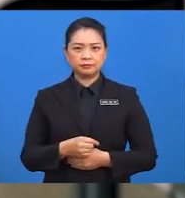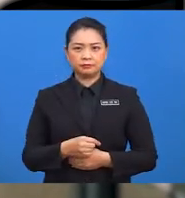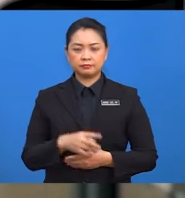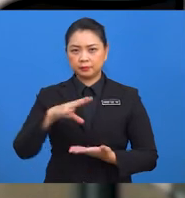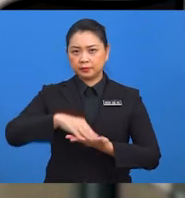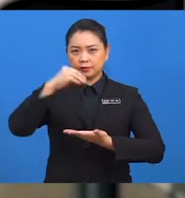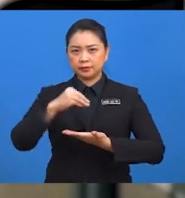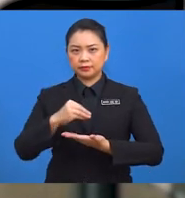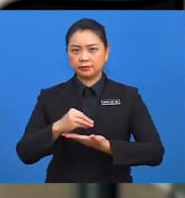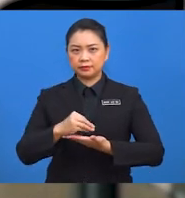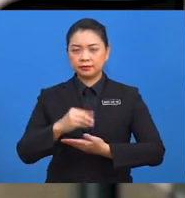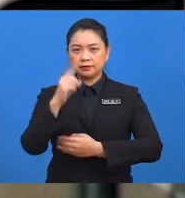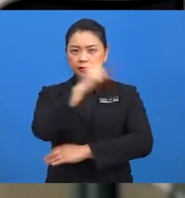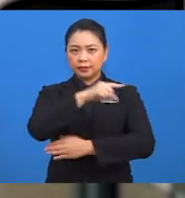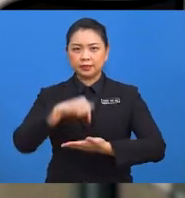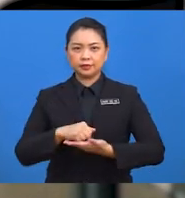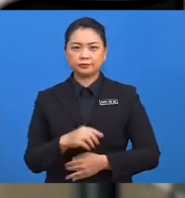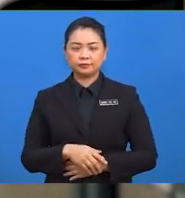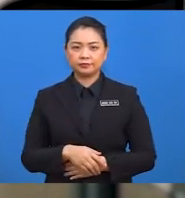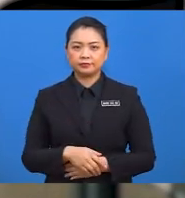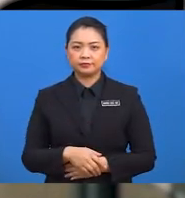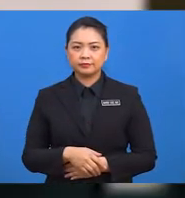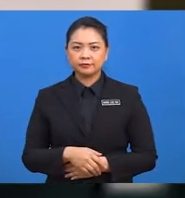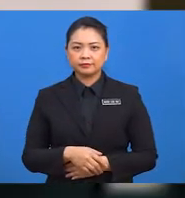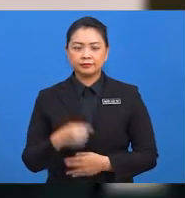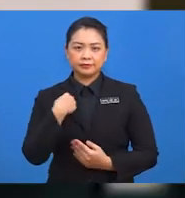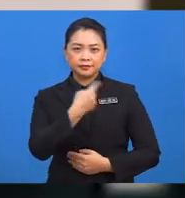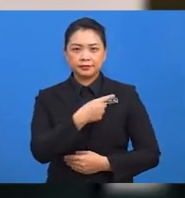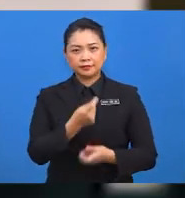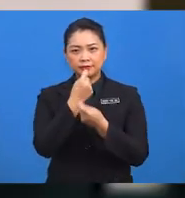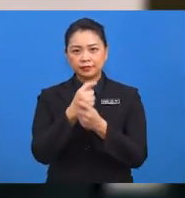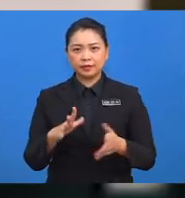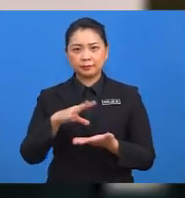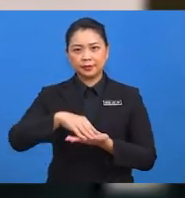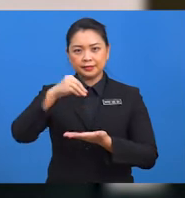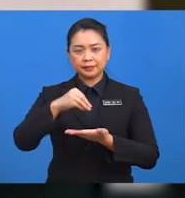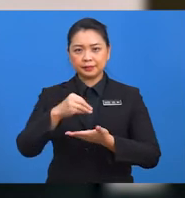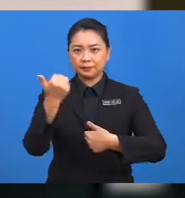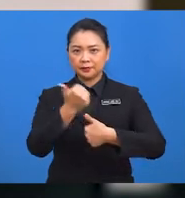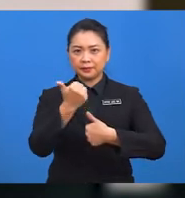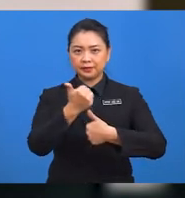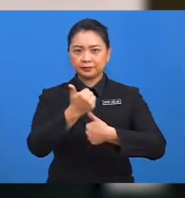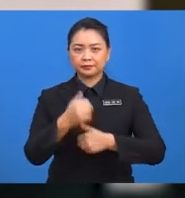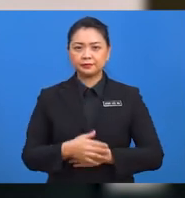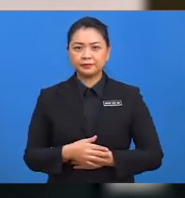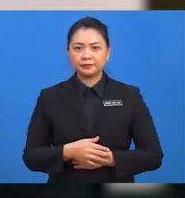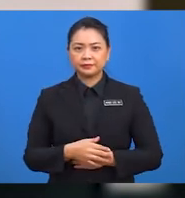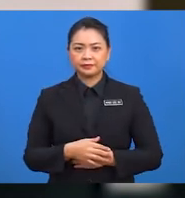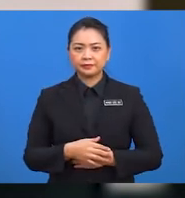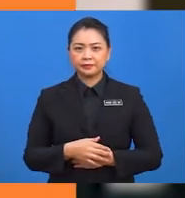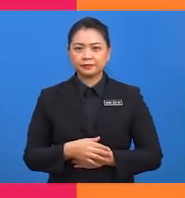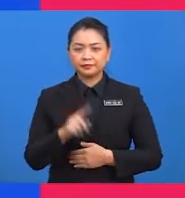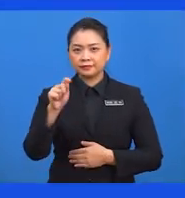kembali kandungan pembelajaran sebentar tadi. Kita telah pelajari. Kita pertama,